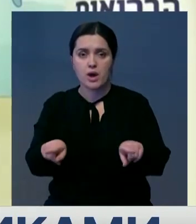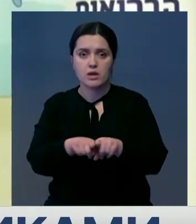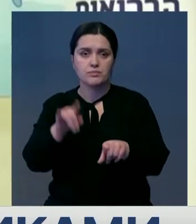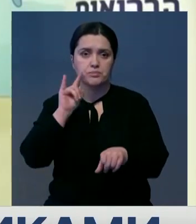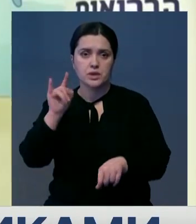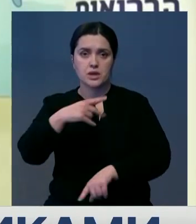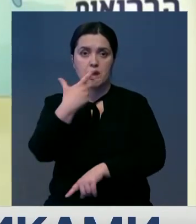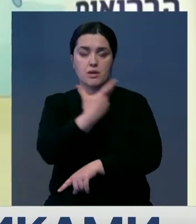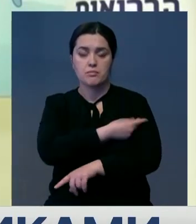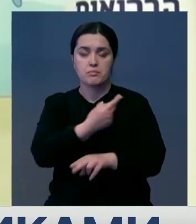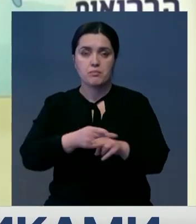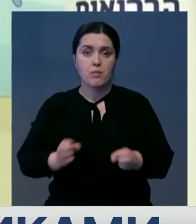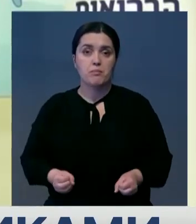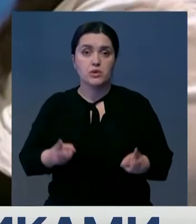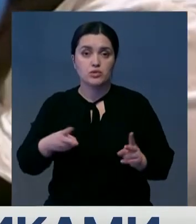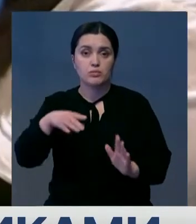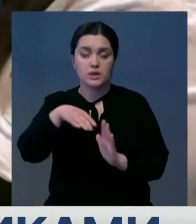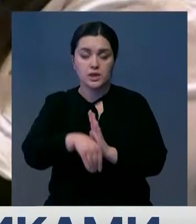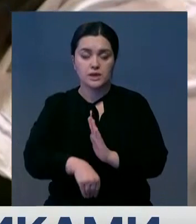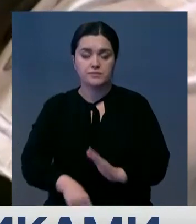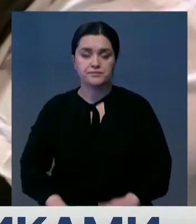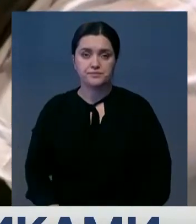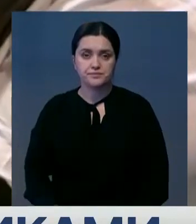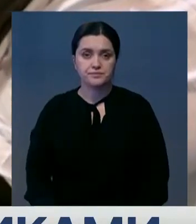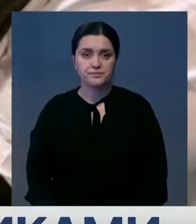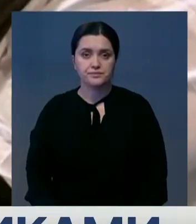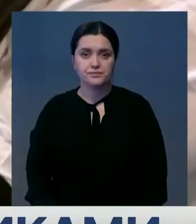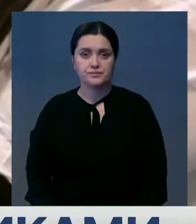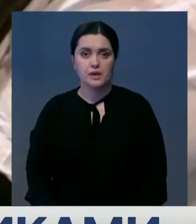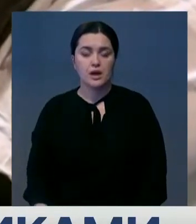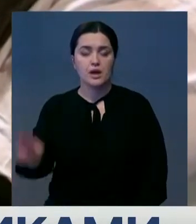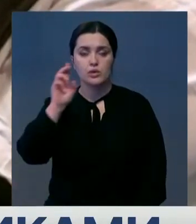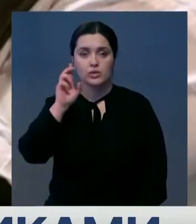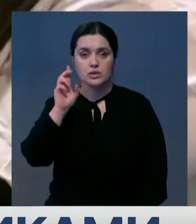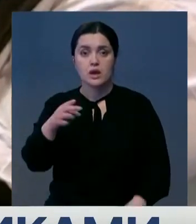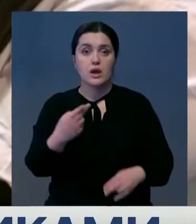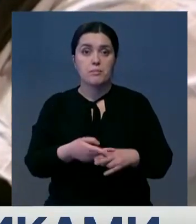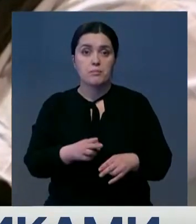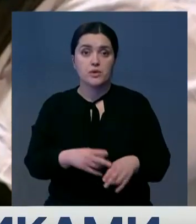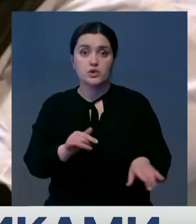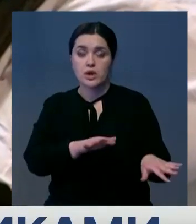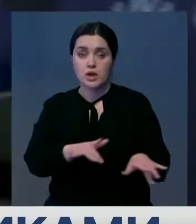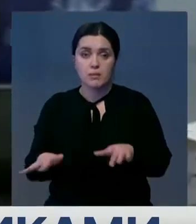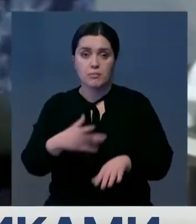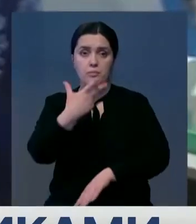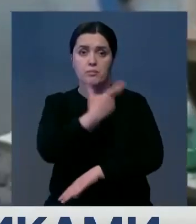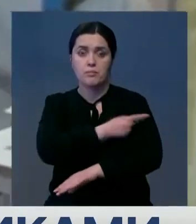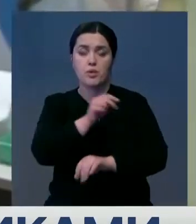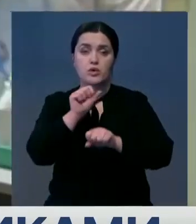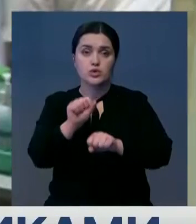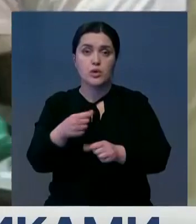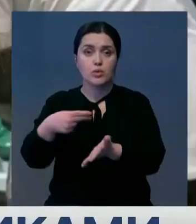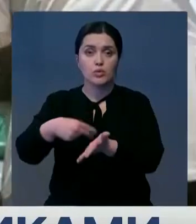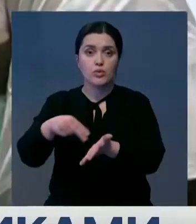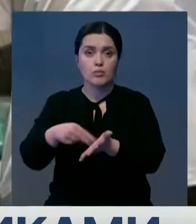вакцинацию – это преступление. Это при том, что государство ведет беспрецедентную кампанию по вакцинации. Вакцину